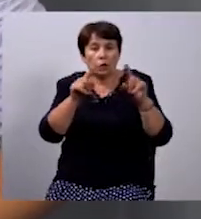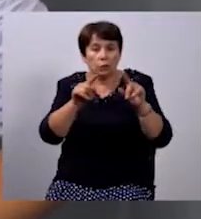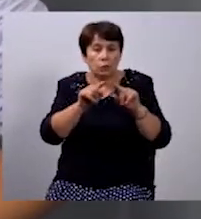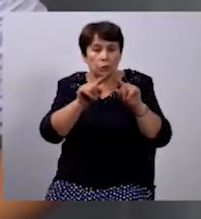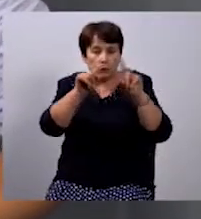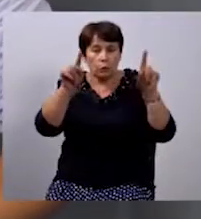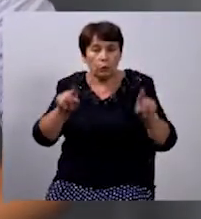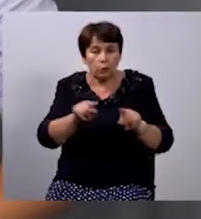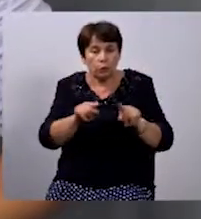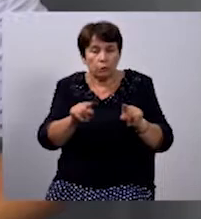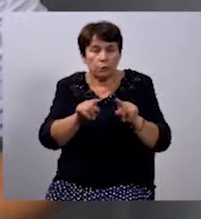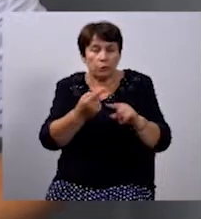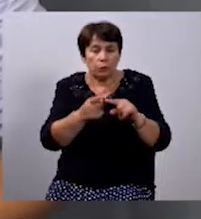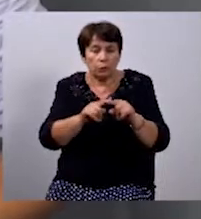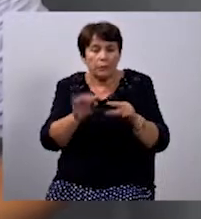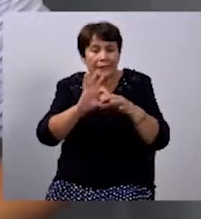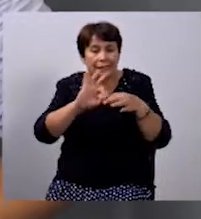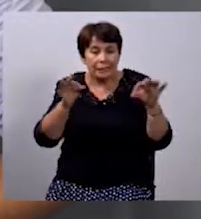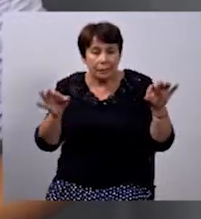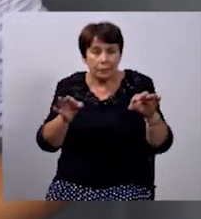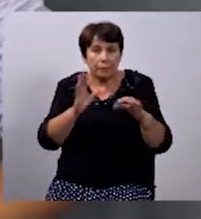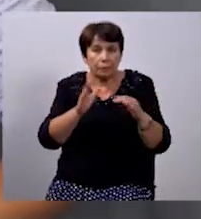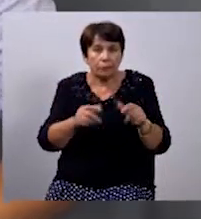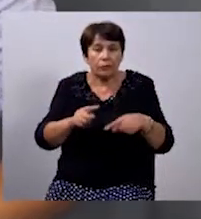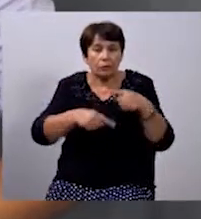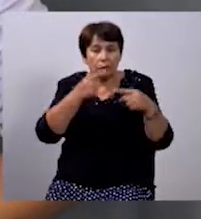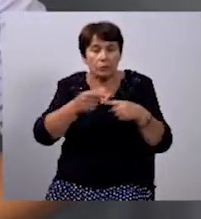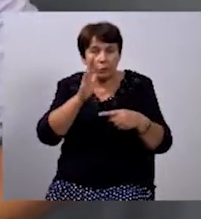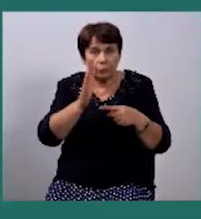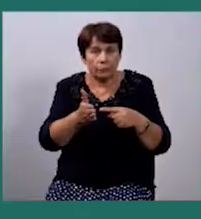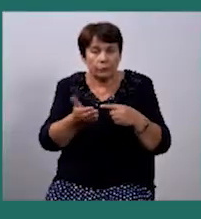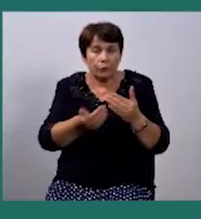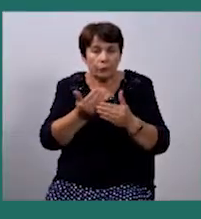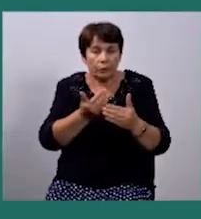готовиться до випуску, тому детальніше в наступному випуску новин.